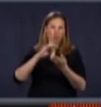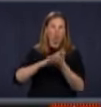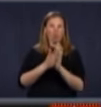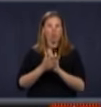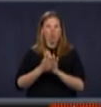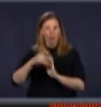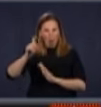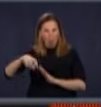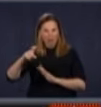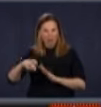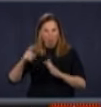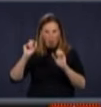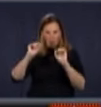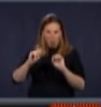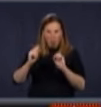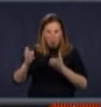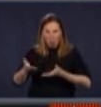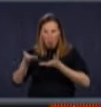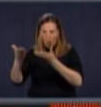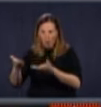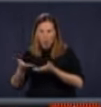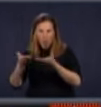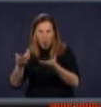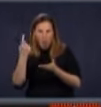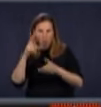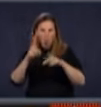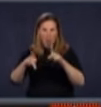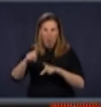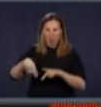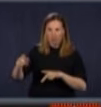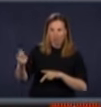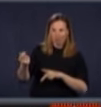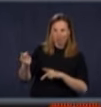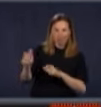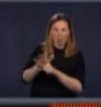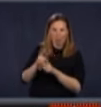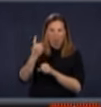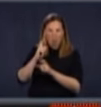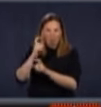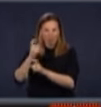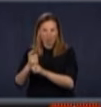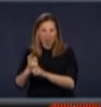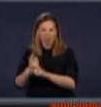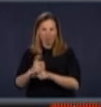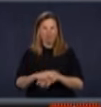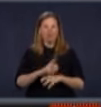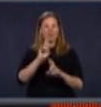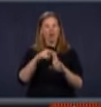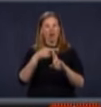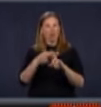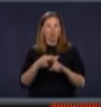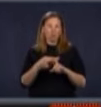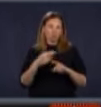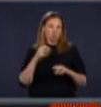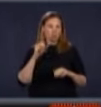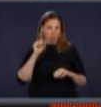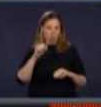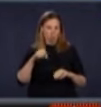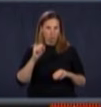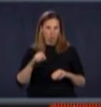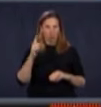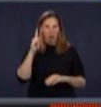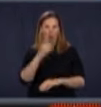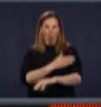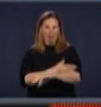les moyens de s'en payer? Ça fait partie des considérations. Vous avez vu, on a offert un million de